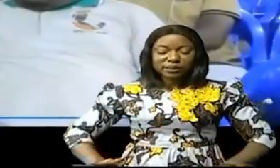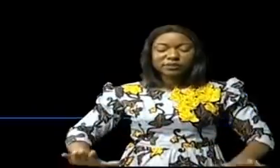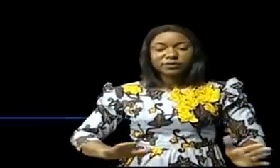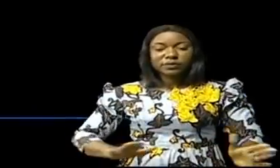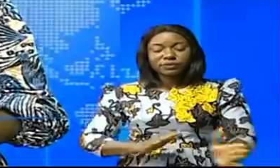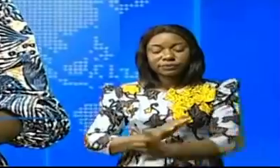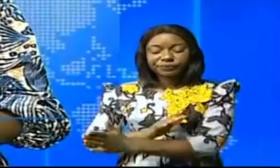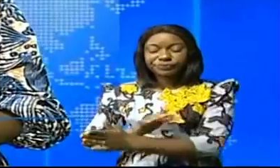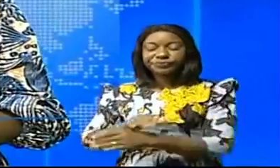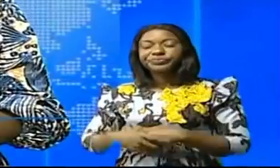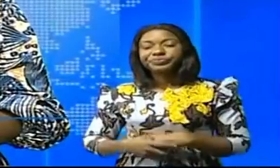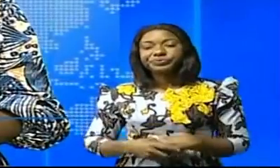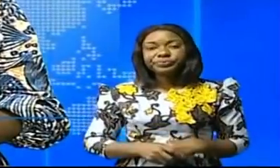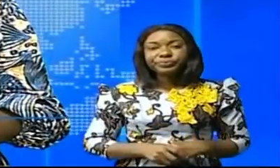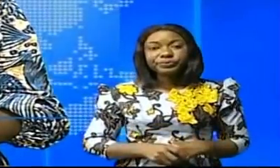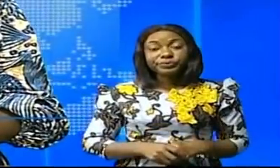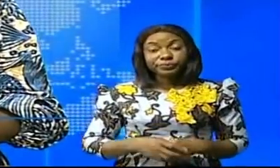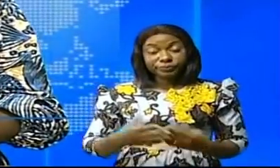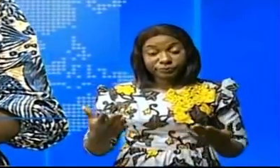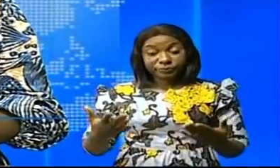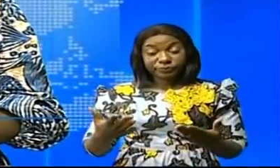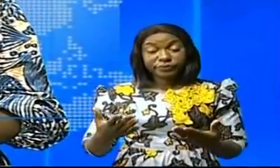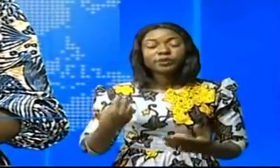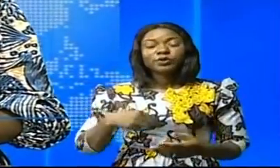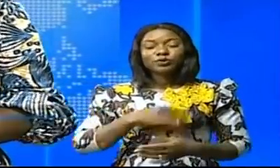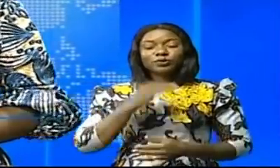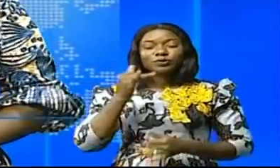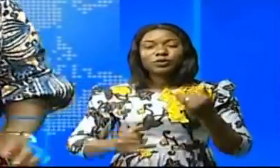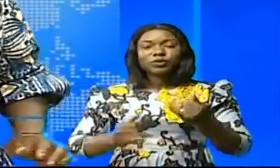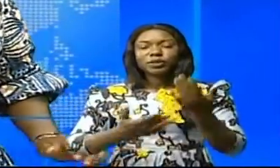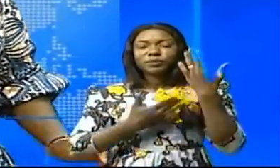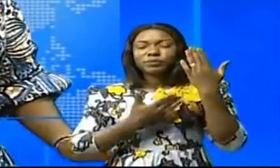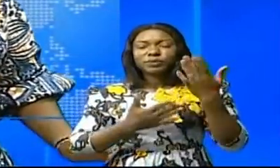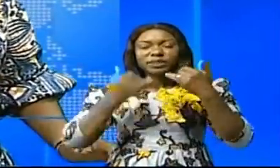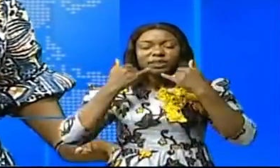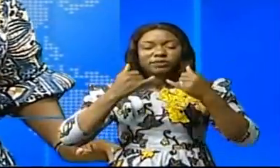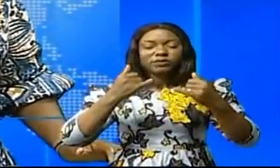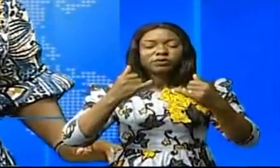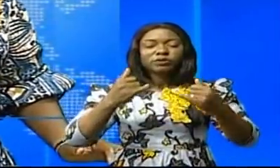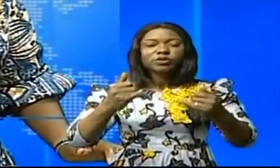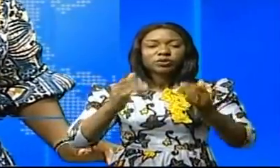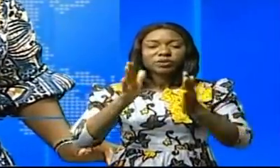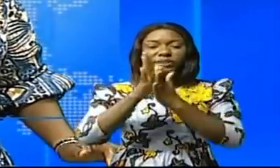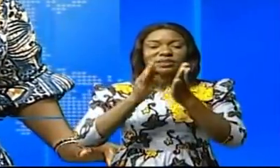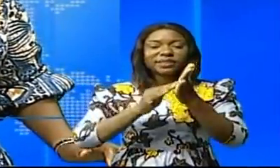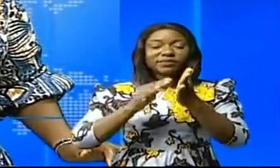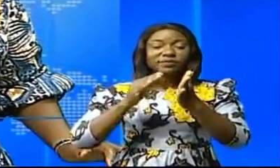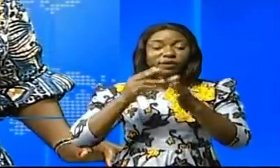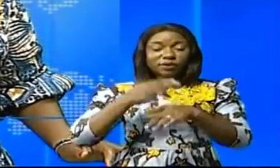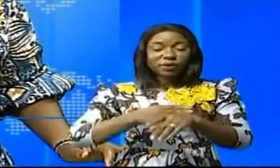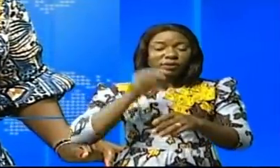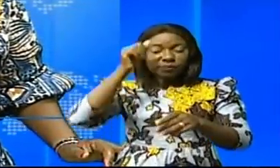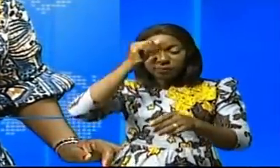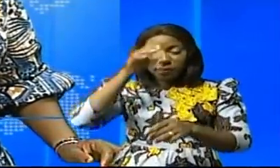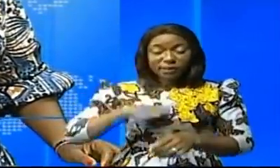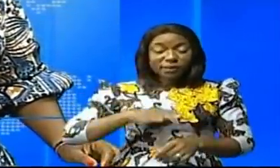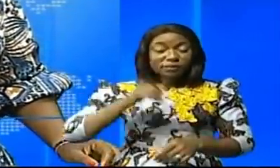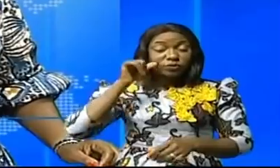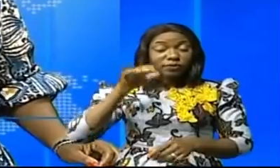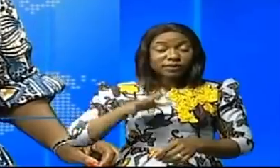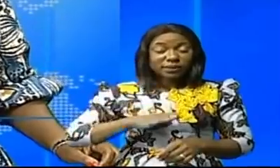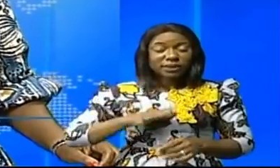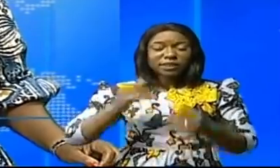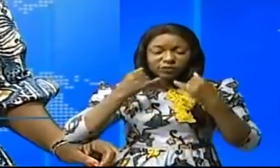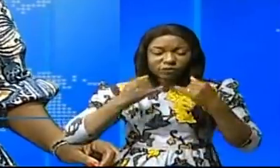». Voilà, c'était là l'essentiel de nos informations des 19h. Mesdames et messieurs, l